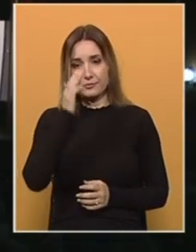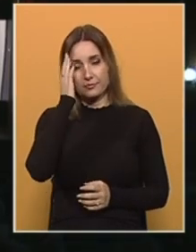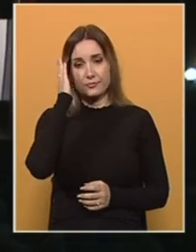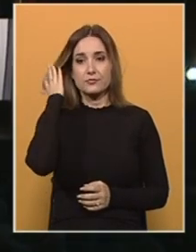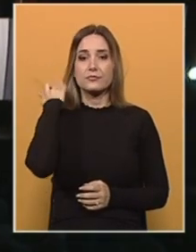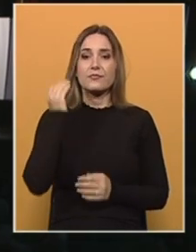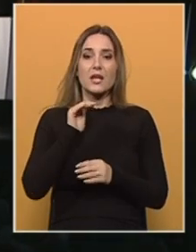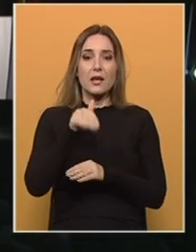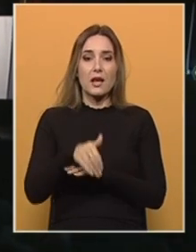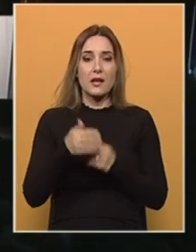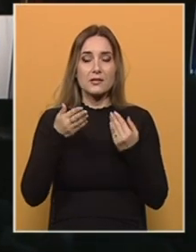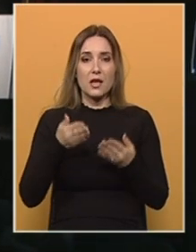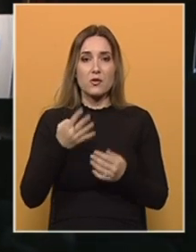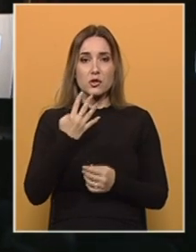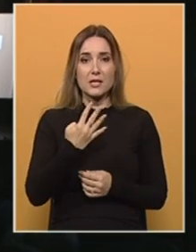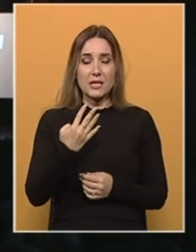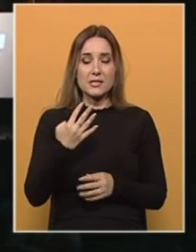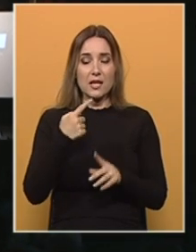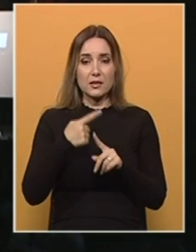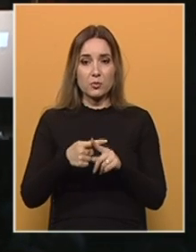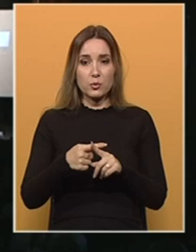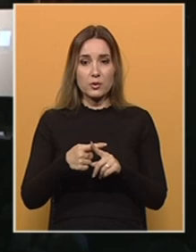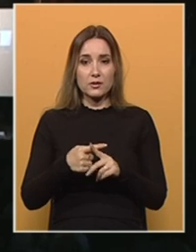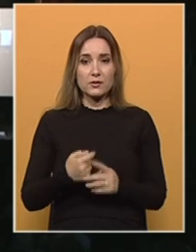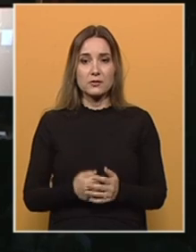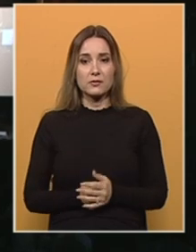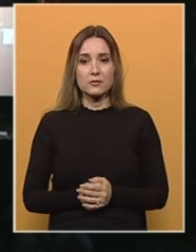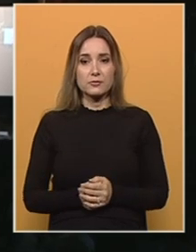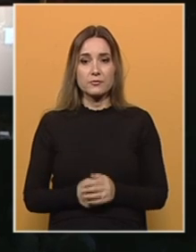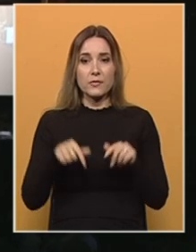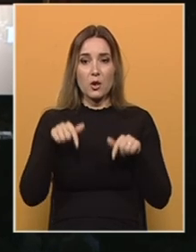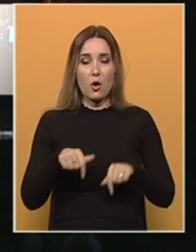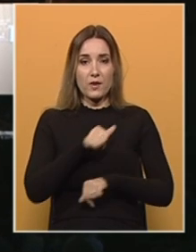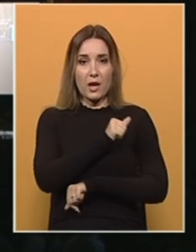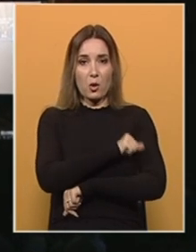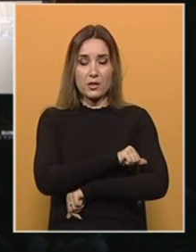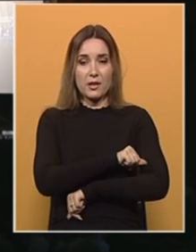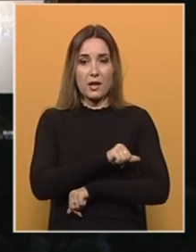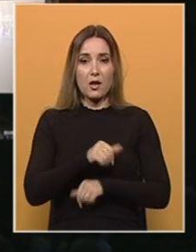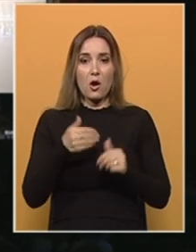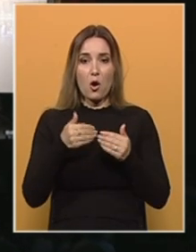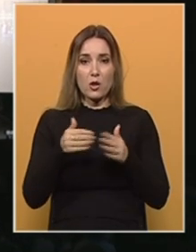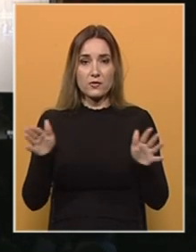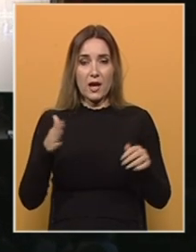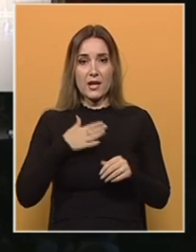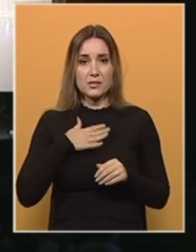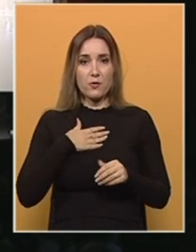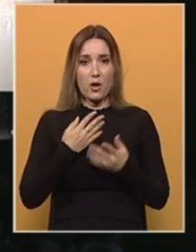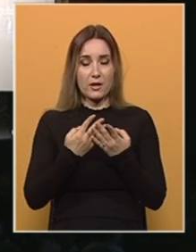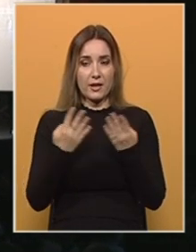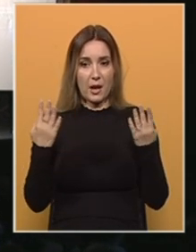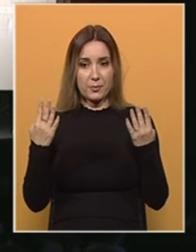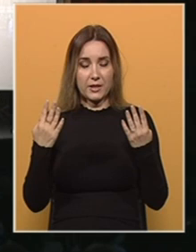Jajce, evo, po 40. put ove godine otvara svoje kapije,